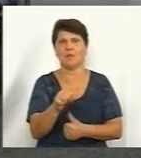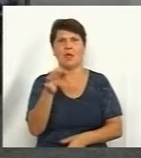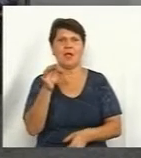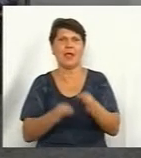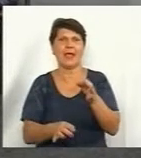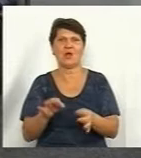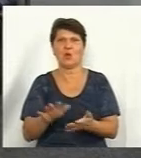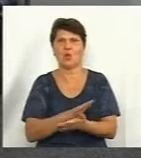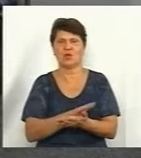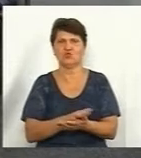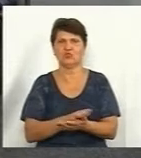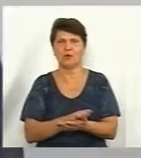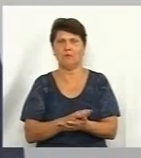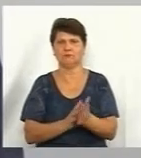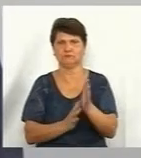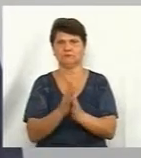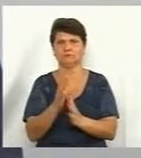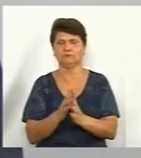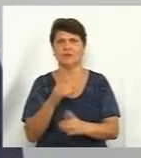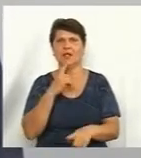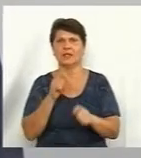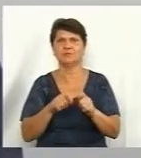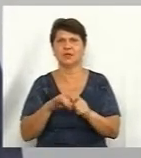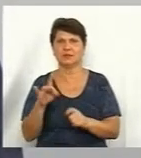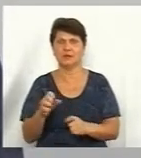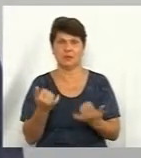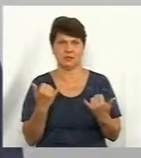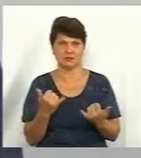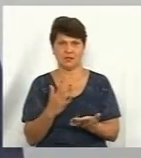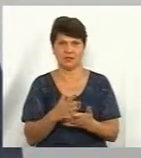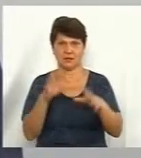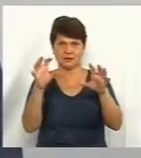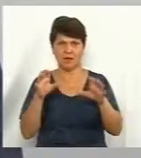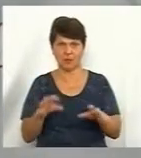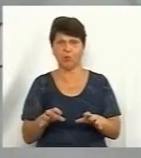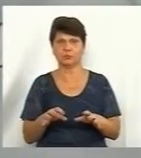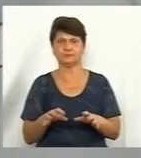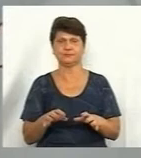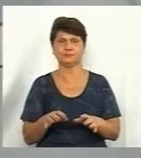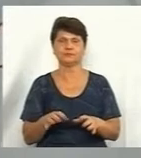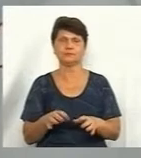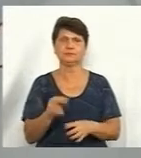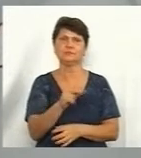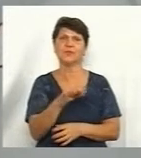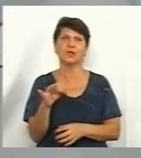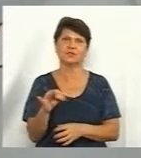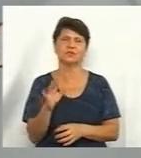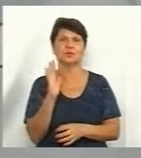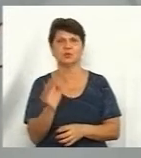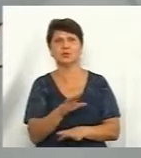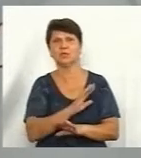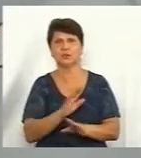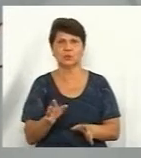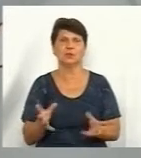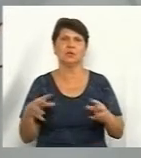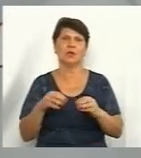експертиза. На той час діяв закон про державну екологічну експертизу. Чи пройде комплекс у Людавському лісі, чи як зазначає